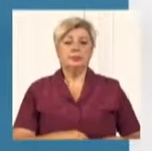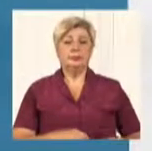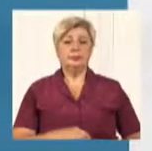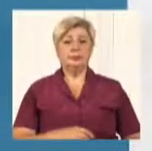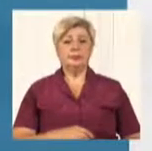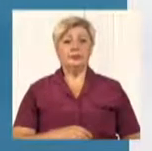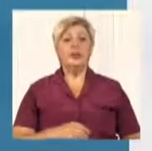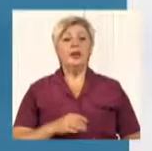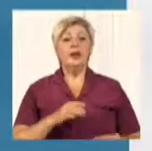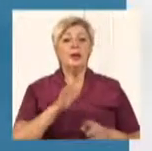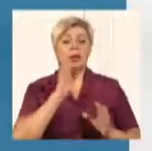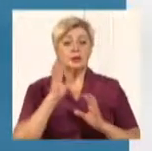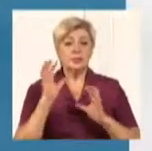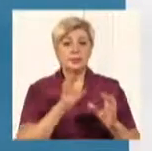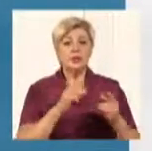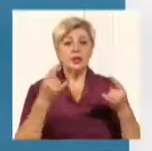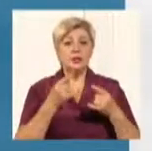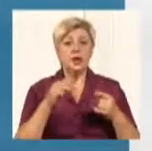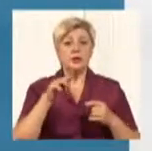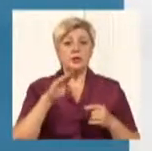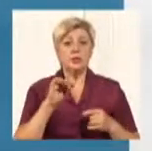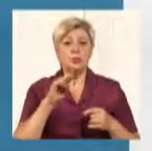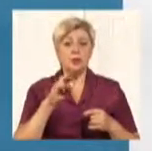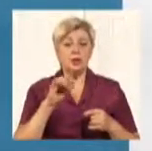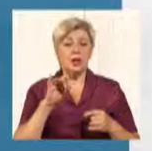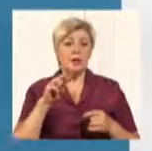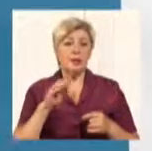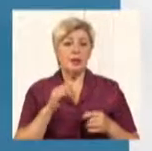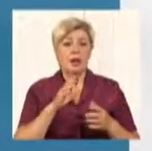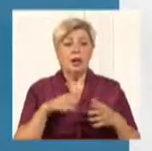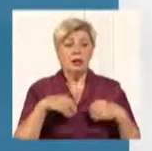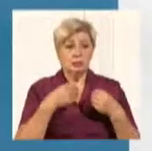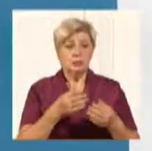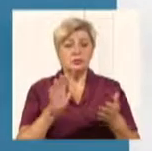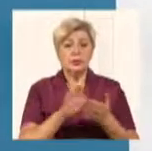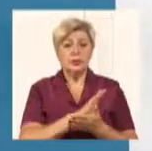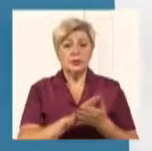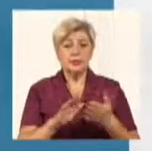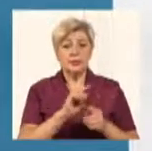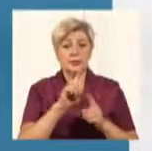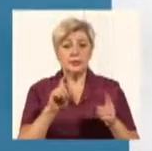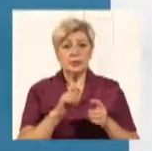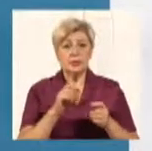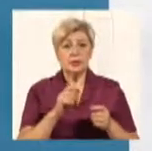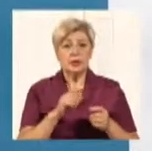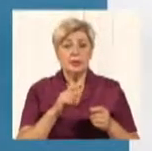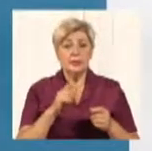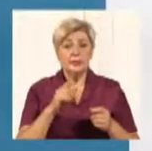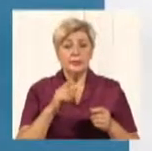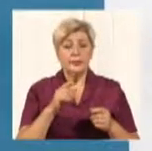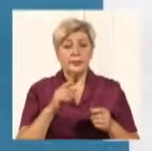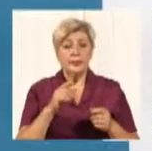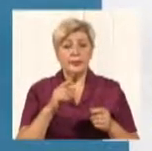Забезпечення телетюнерами громадян здійснюється на безоплатній основі з урахуванням інформації про наявність сигналу